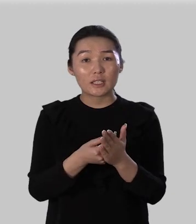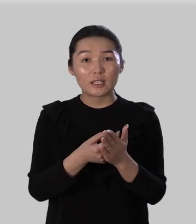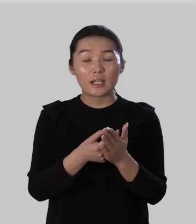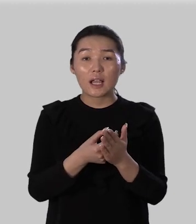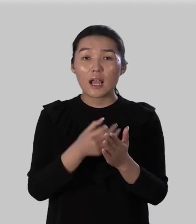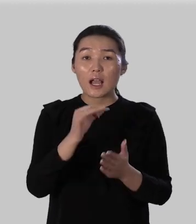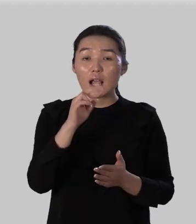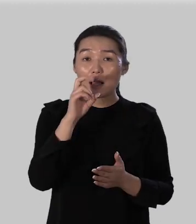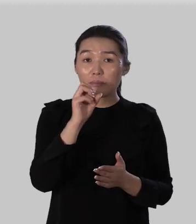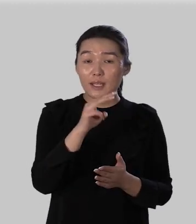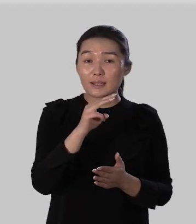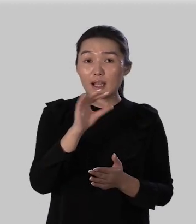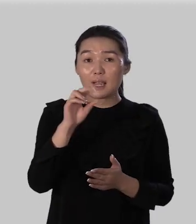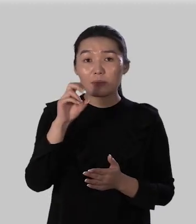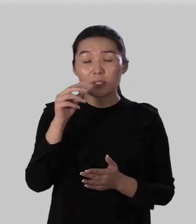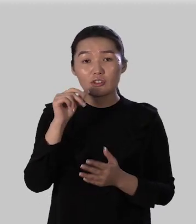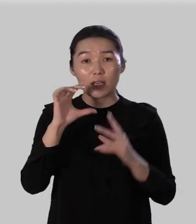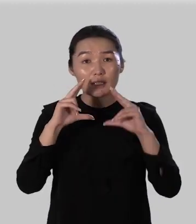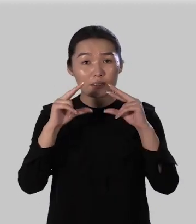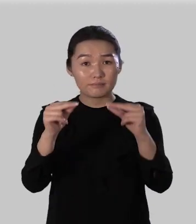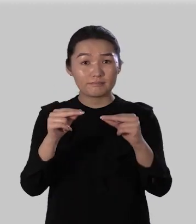обет обещание